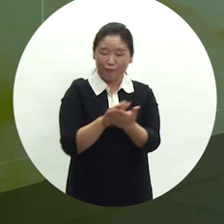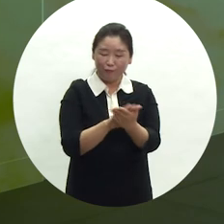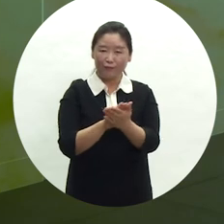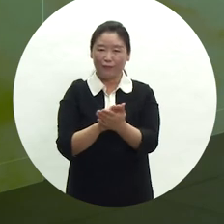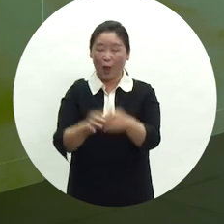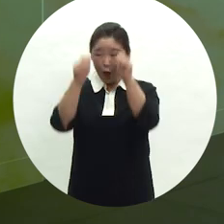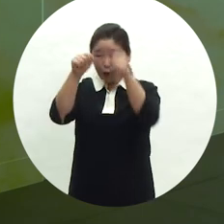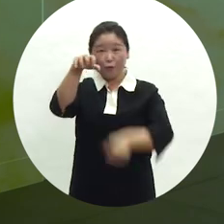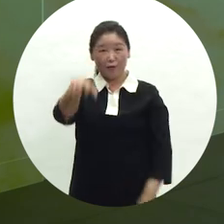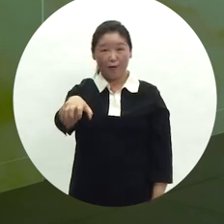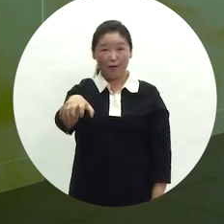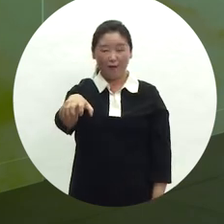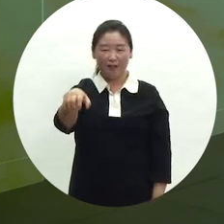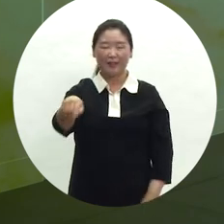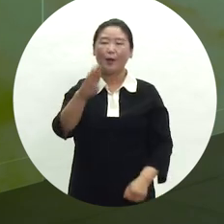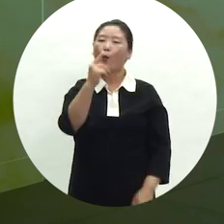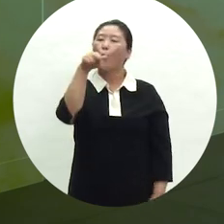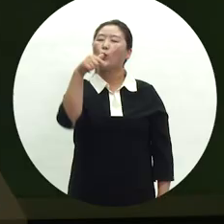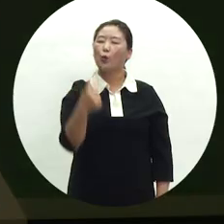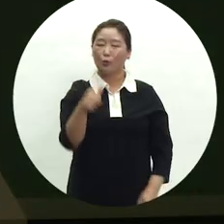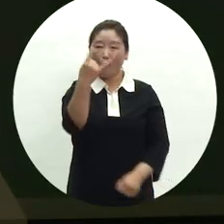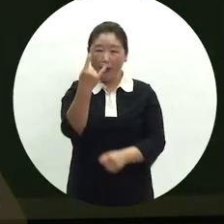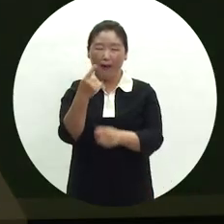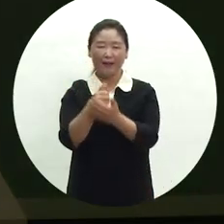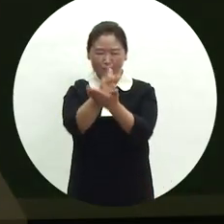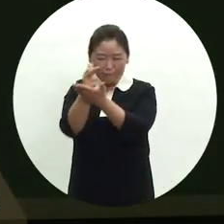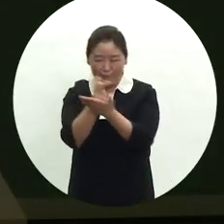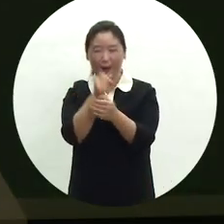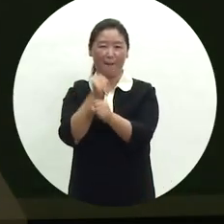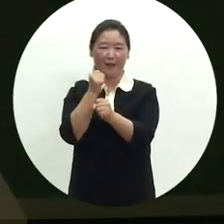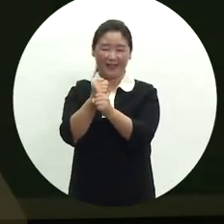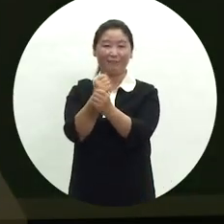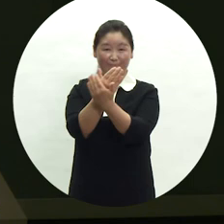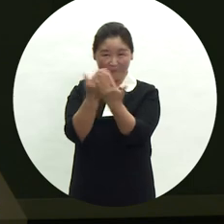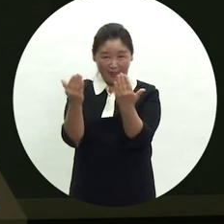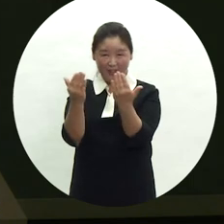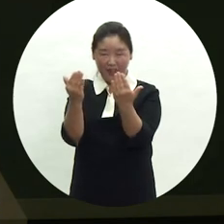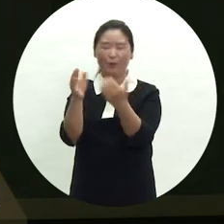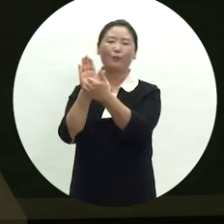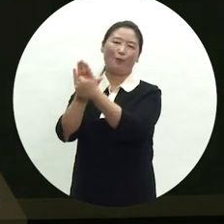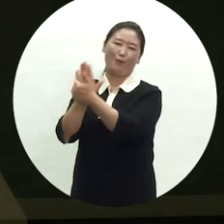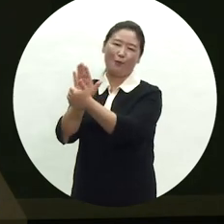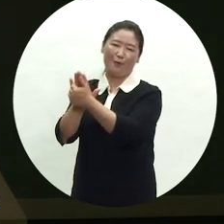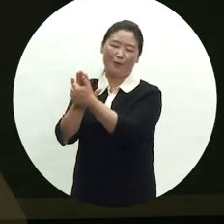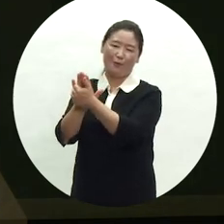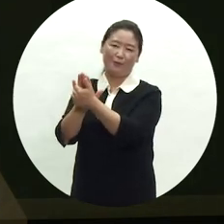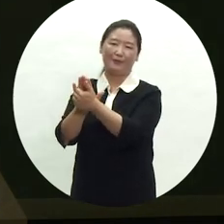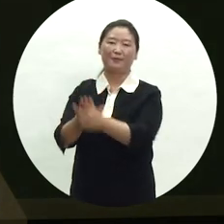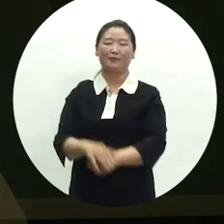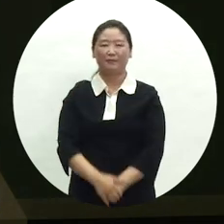구청의 콘텐츠는 보존회의 시연을 통해 촬영 제작하여 전시의 이해도와 완성도를